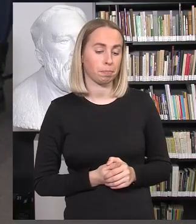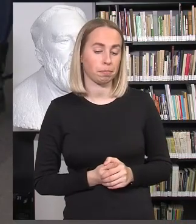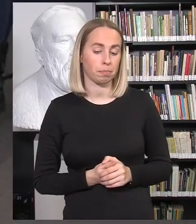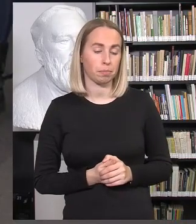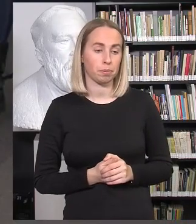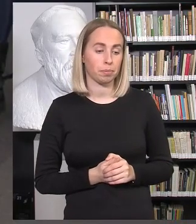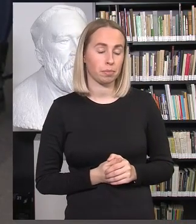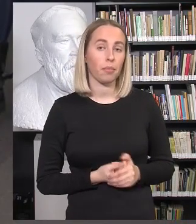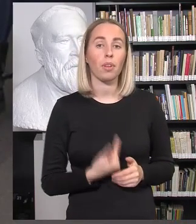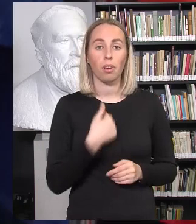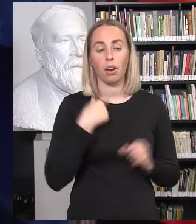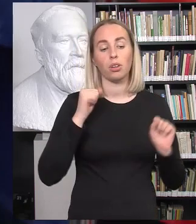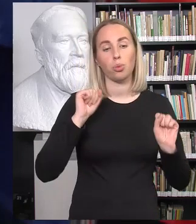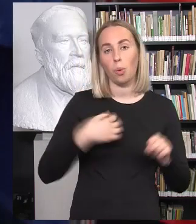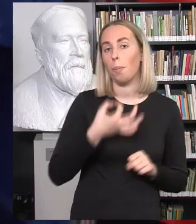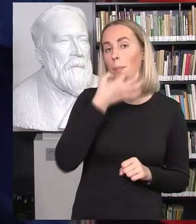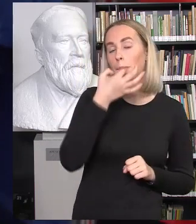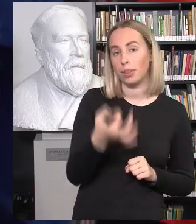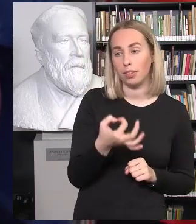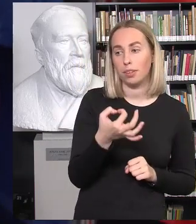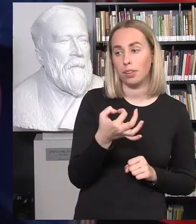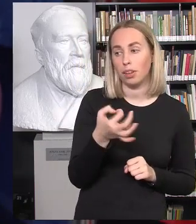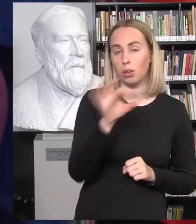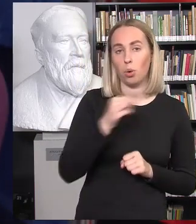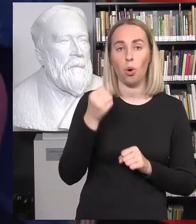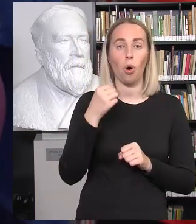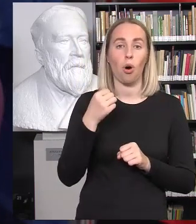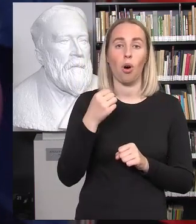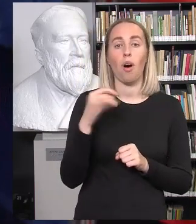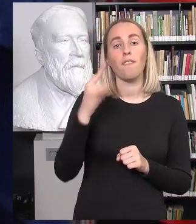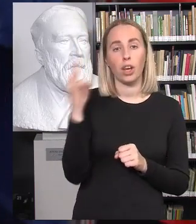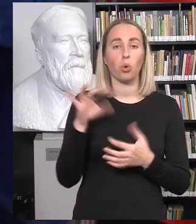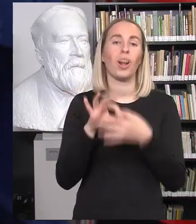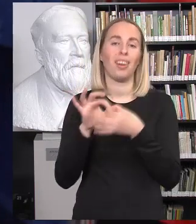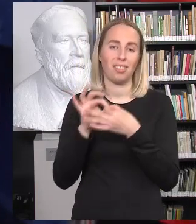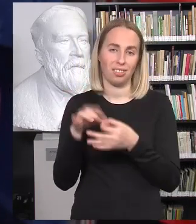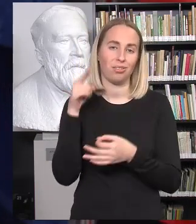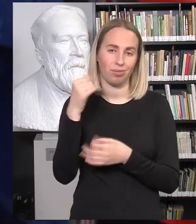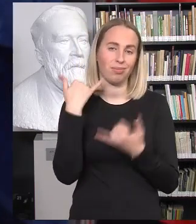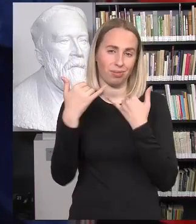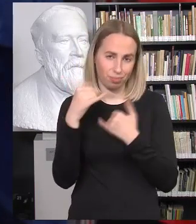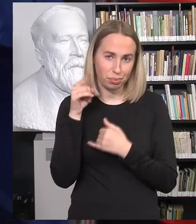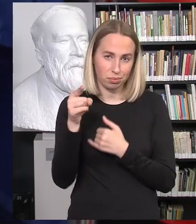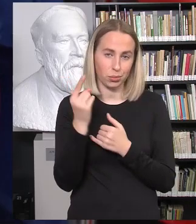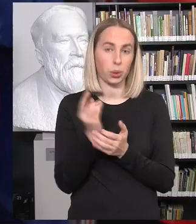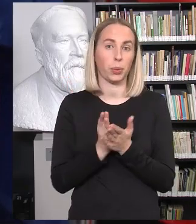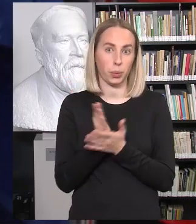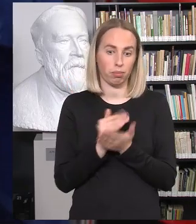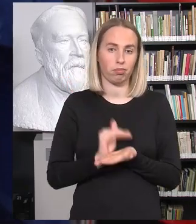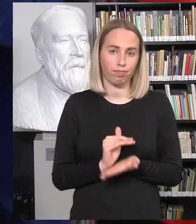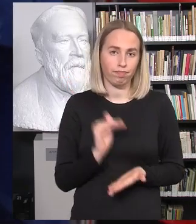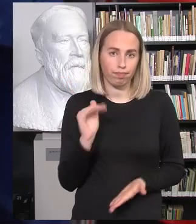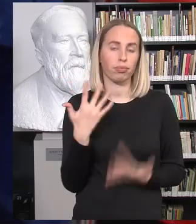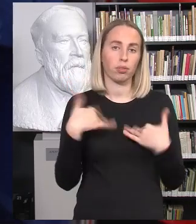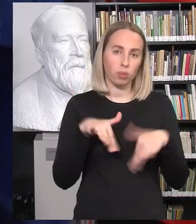pasisakysiu iš darbo vaikų linijoje pusės, iš tos patirties, kurias sukaupiamėme su be patyčių